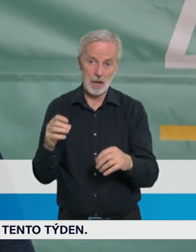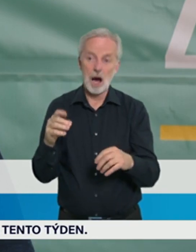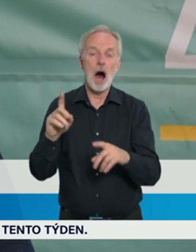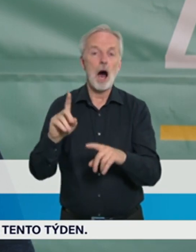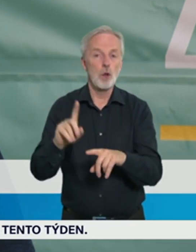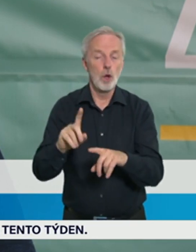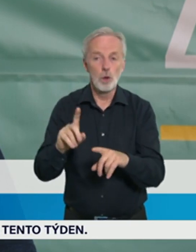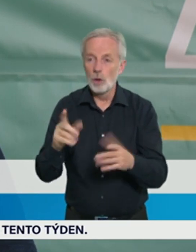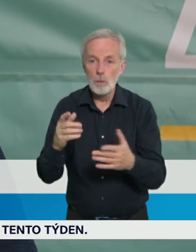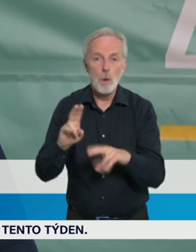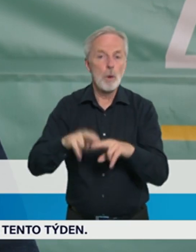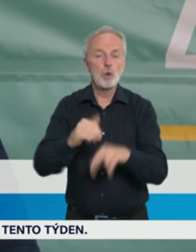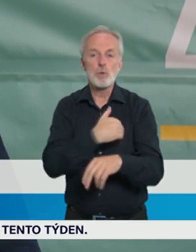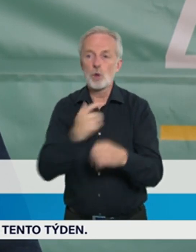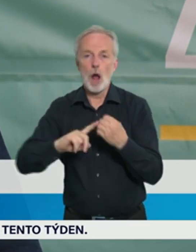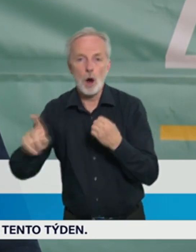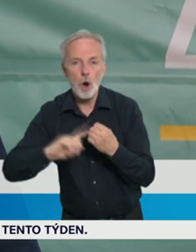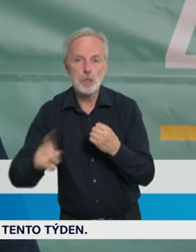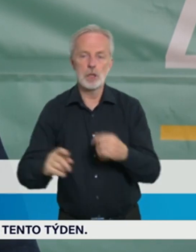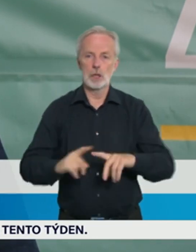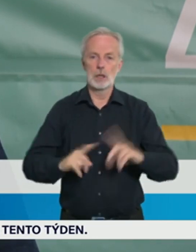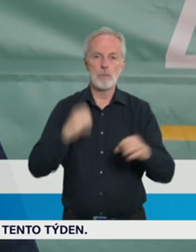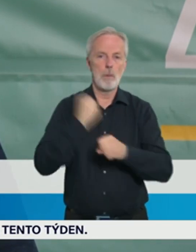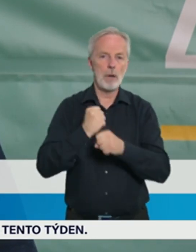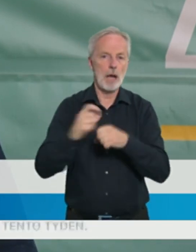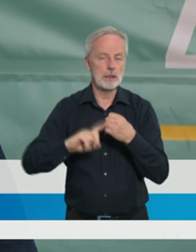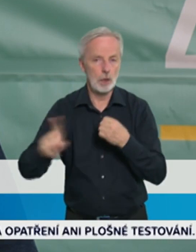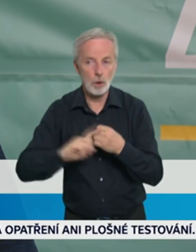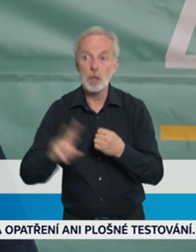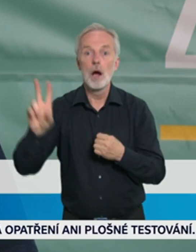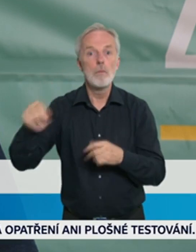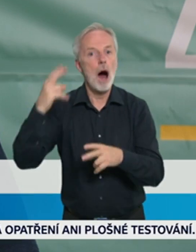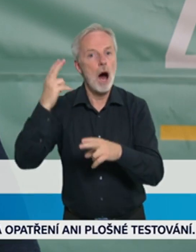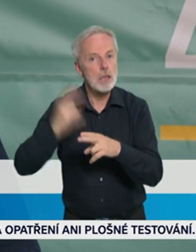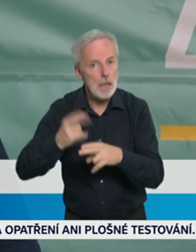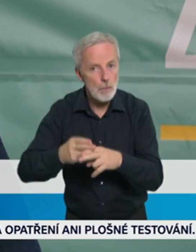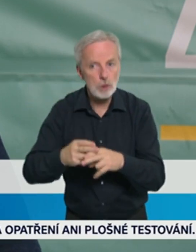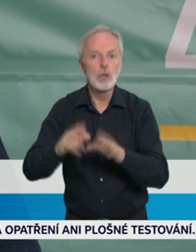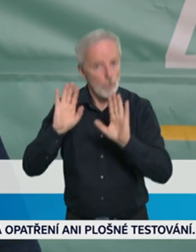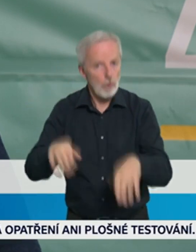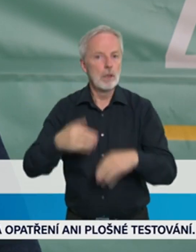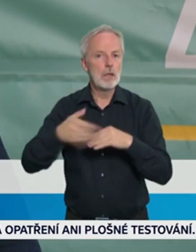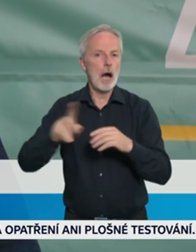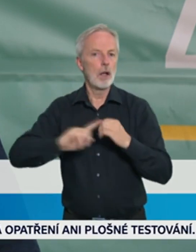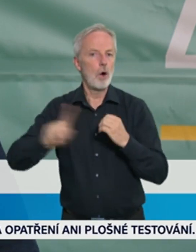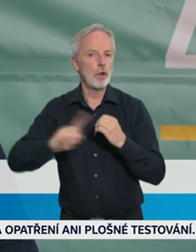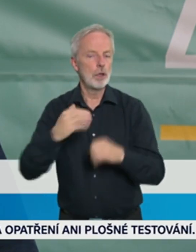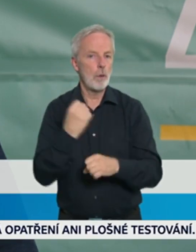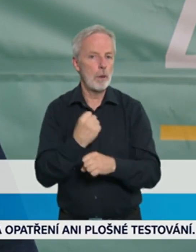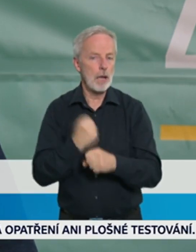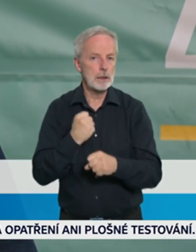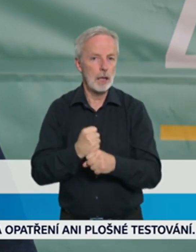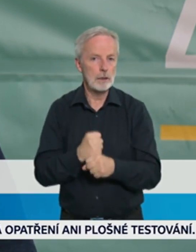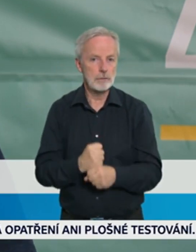zůstávají v práci i 2-3 dní ještě po objevení se prvních příznaků a samozřejmě nedodržou se